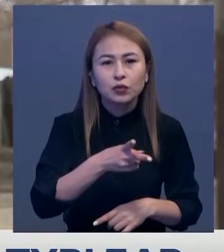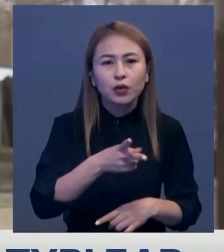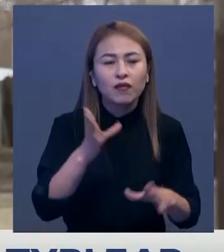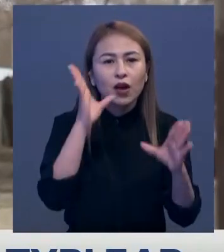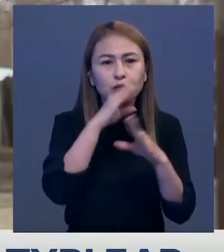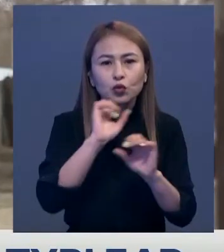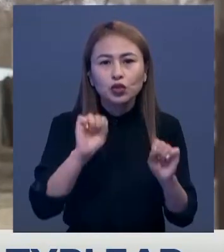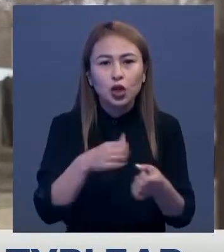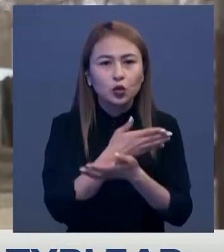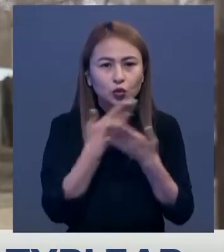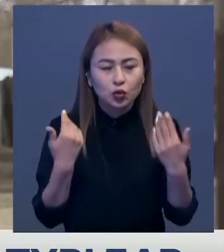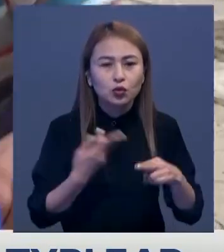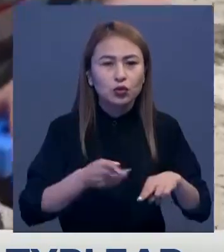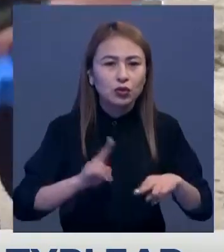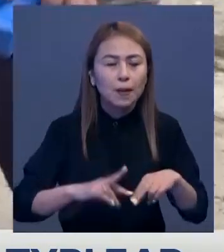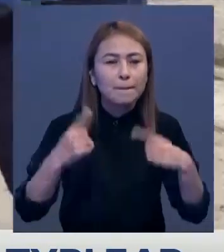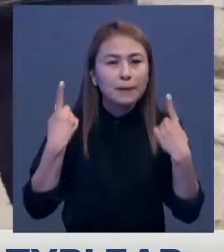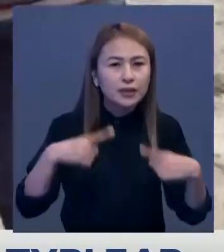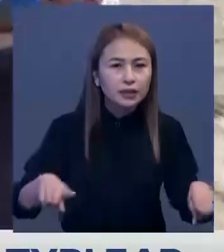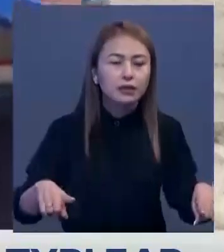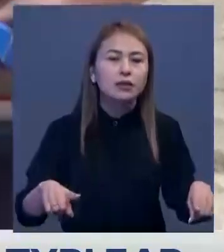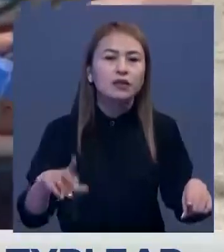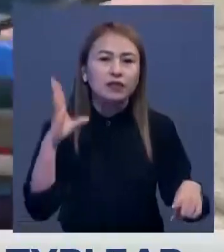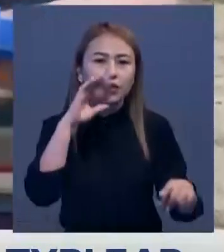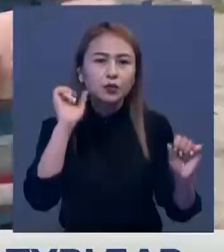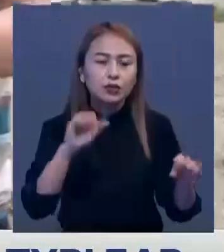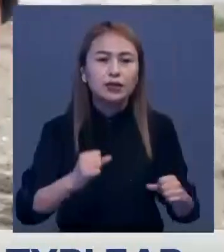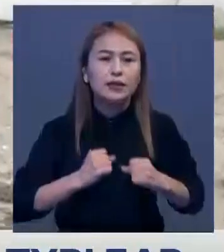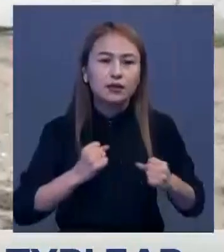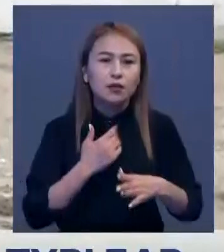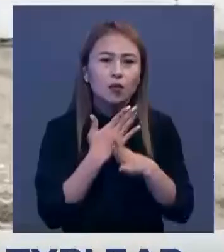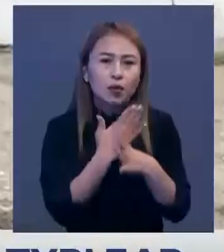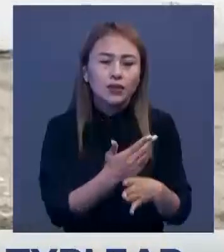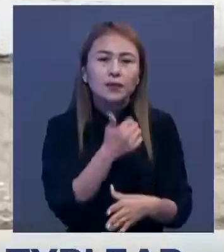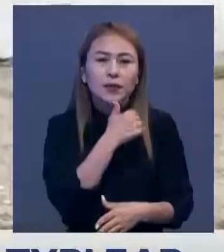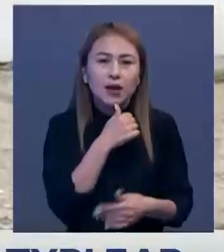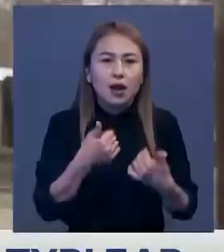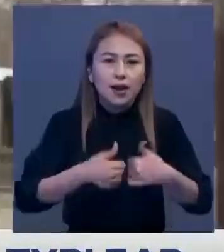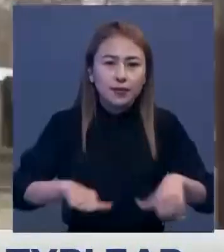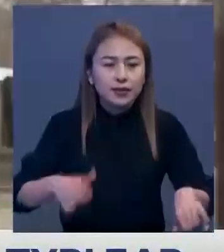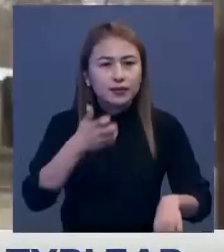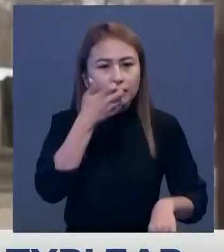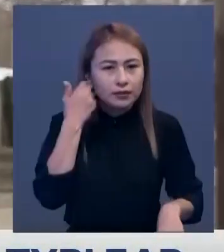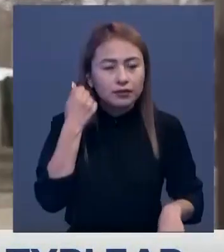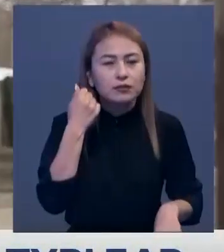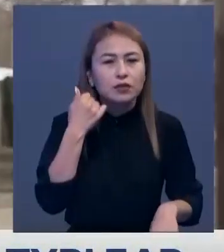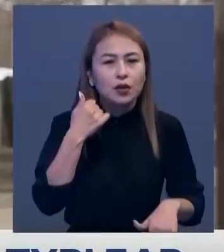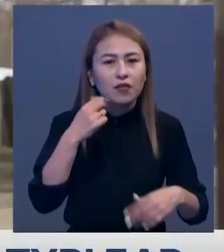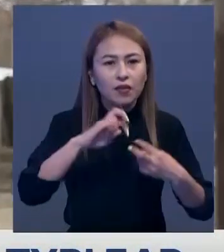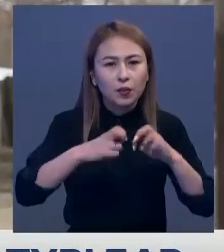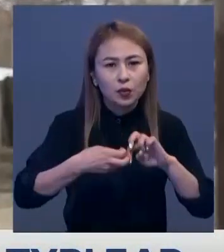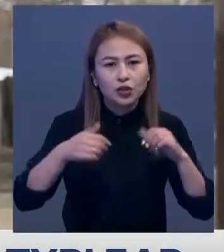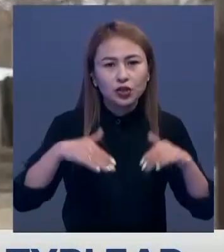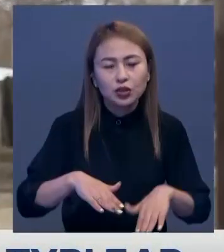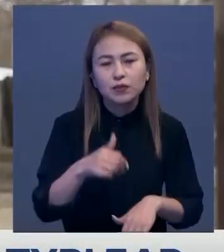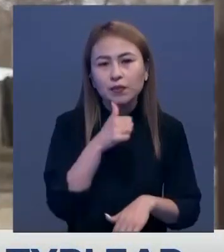қосамыз, бұл үйл қосамыз.